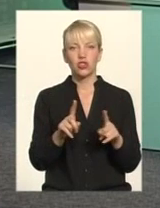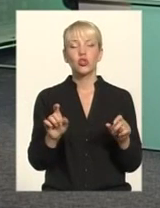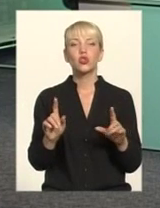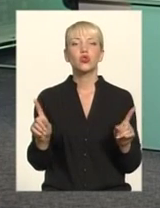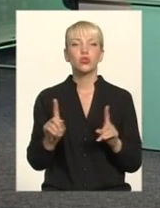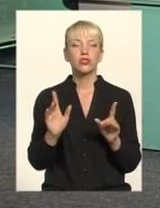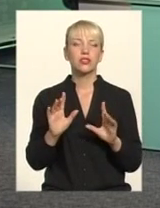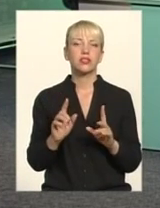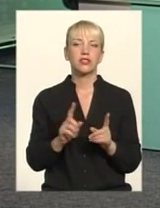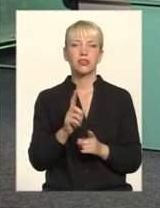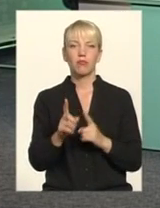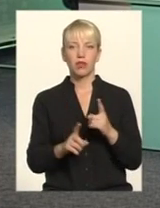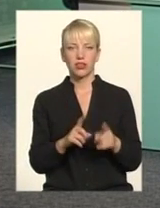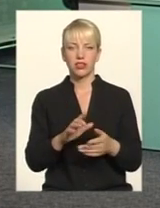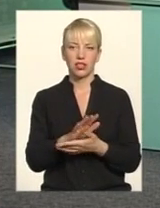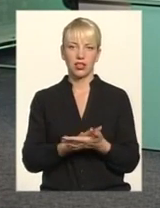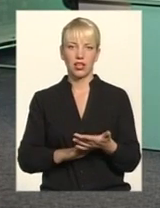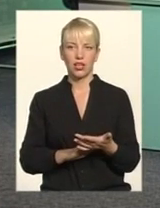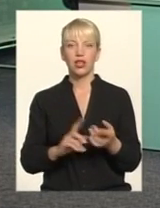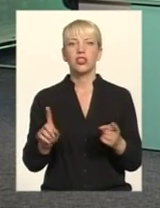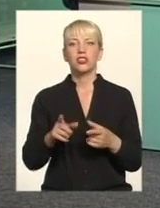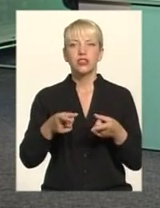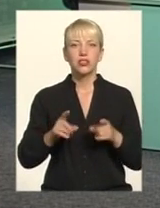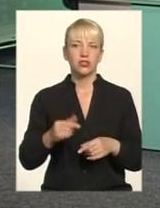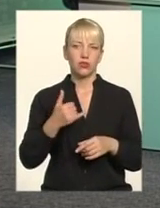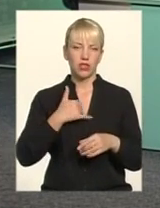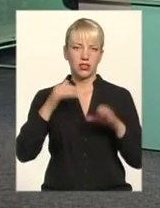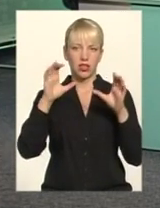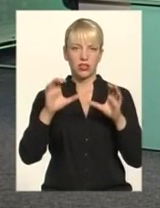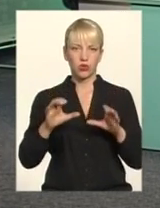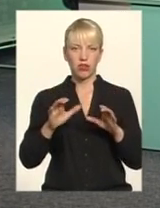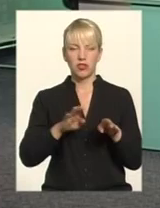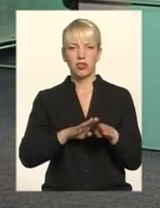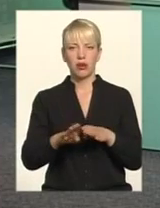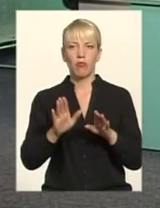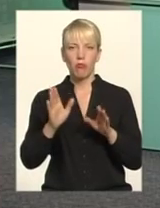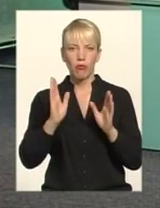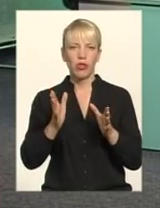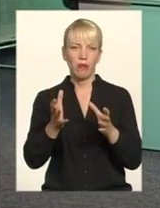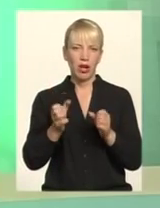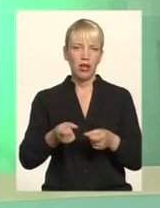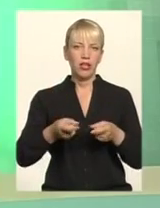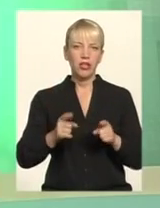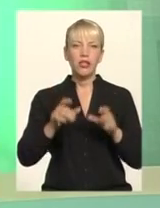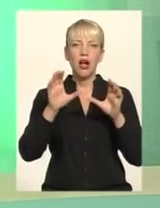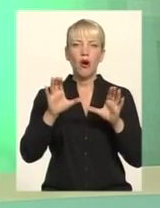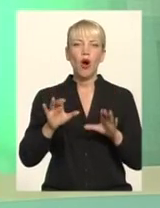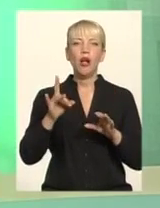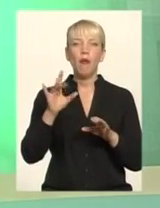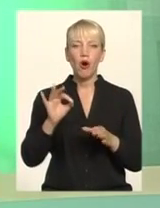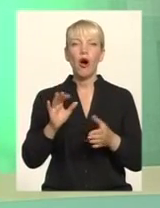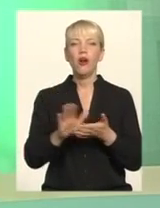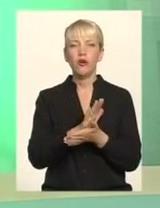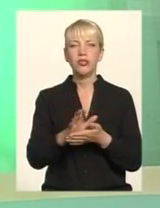далі Якщо не буде дійсно на законодавчому рівні прийняти справжній закон про люстрацію Я вам скажу